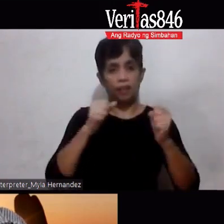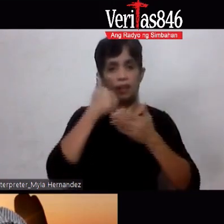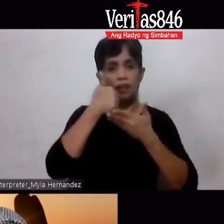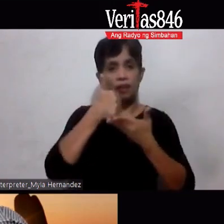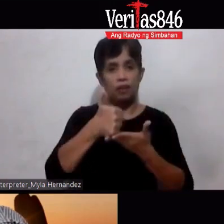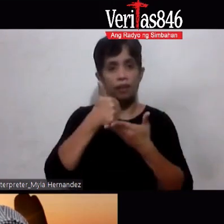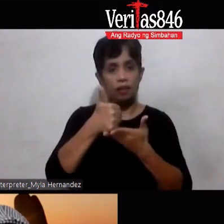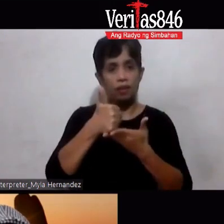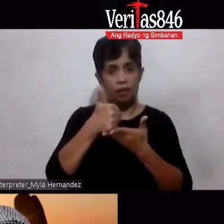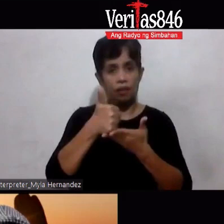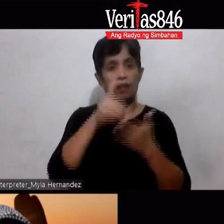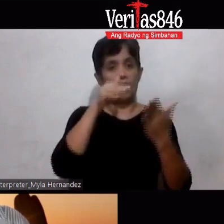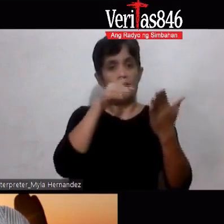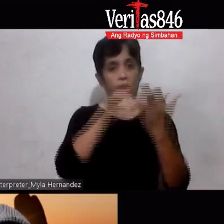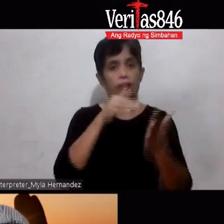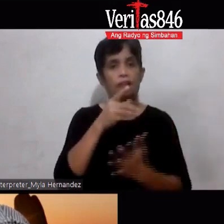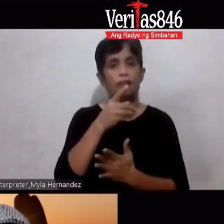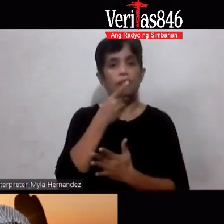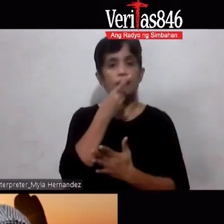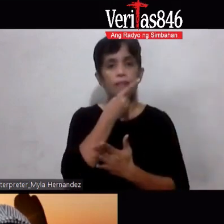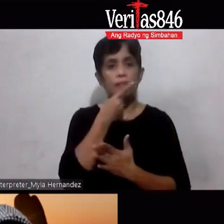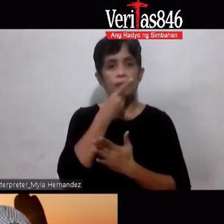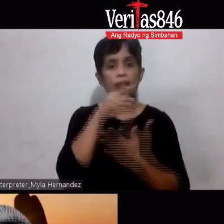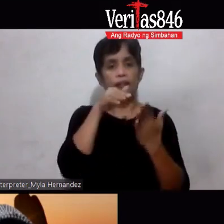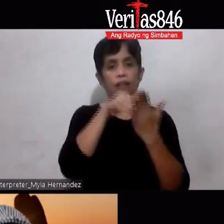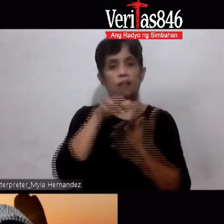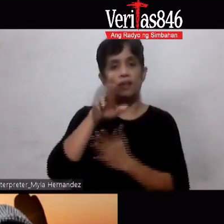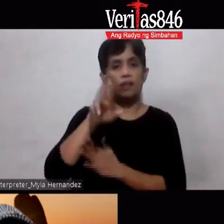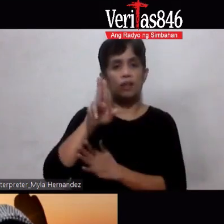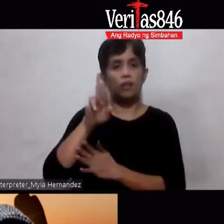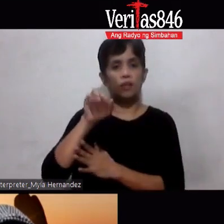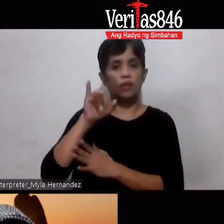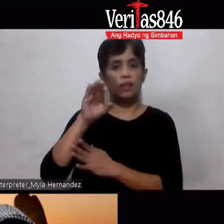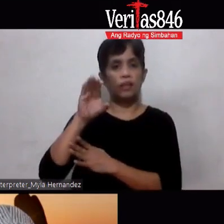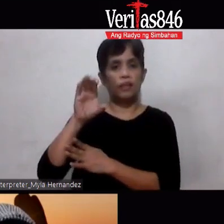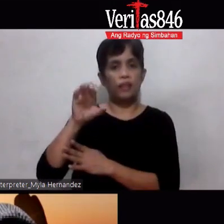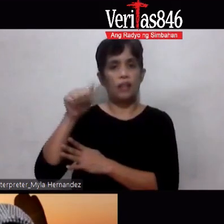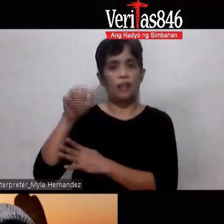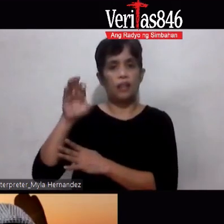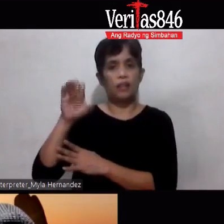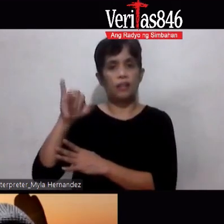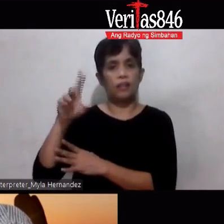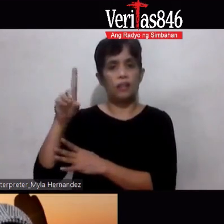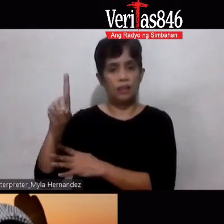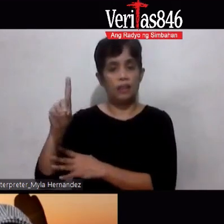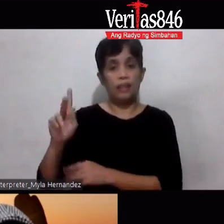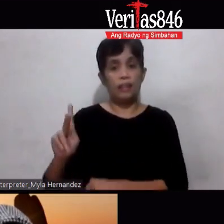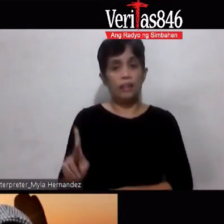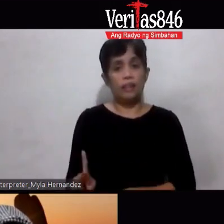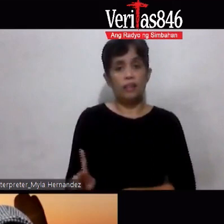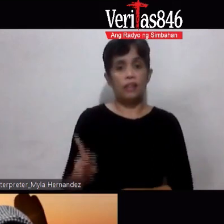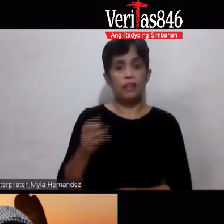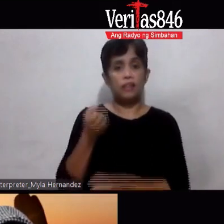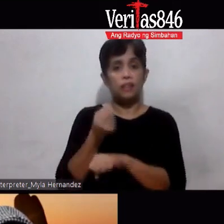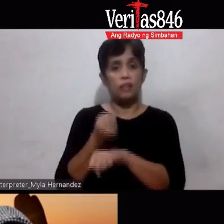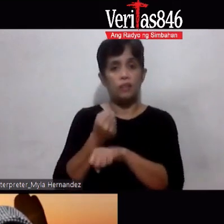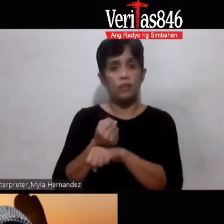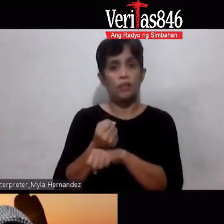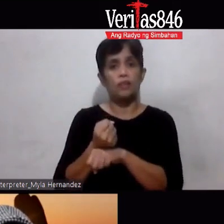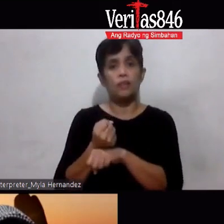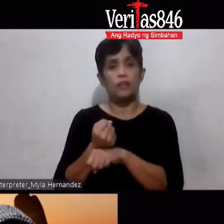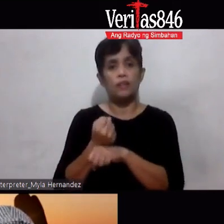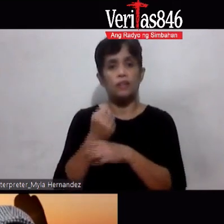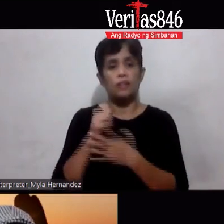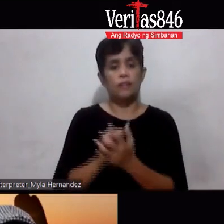Laban sa Diabetes Sa Uric Acid Sa Kidney Stone Sa Blood Sugar Kaya Isinangkap